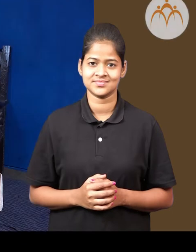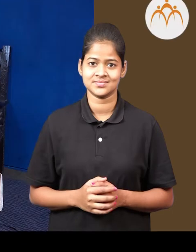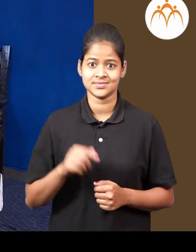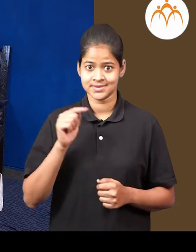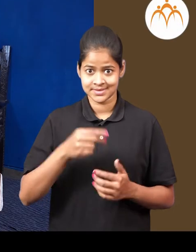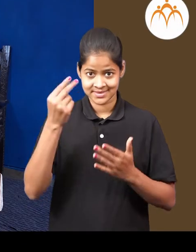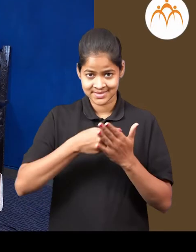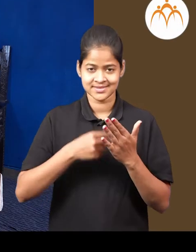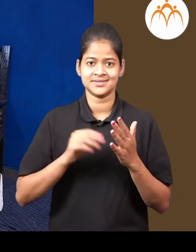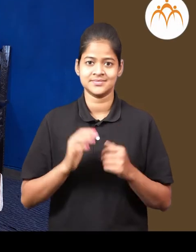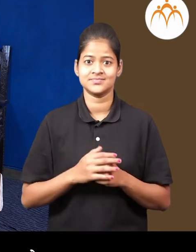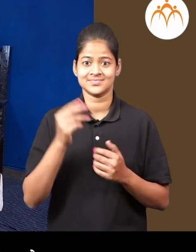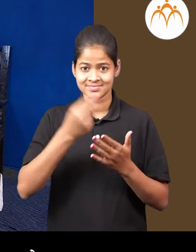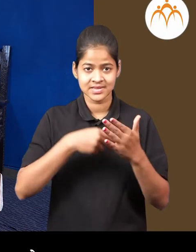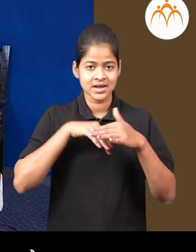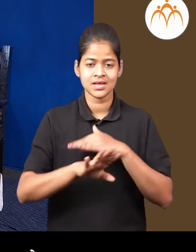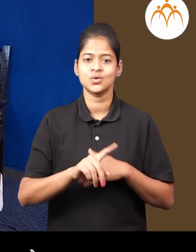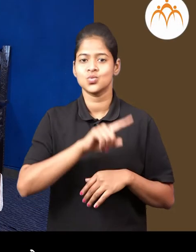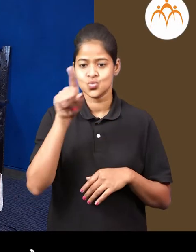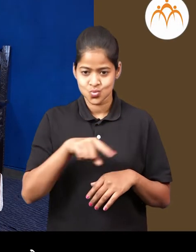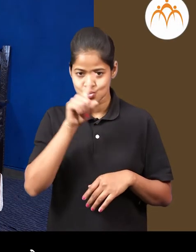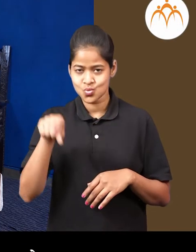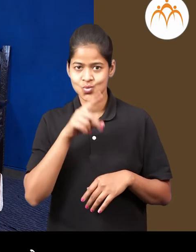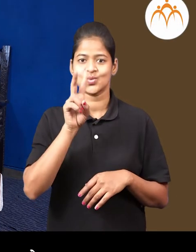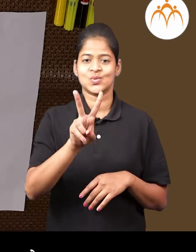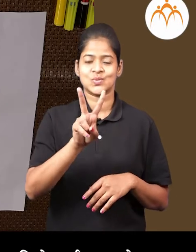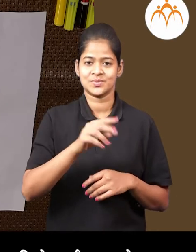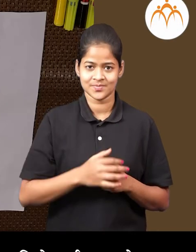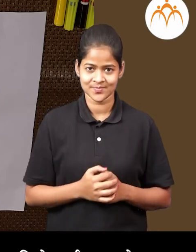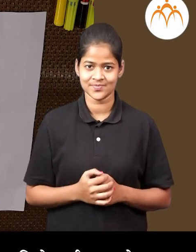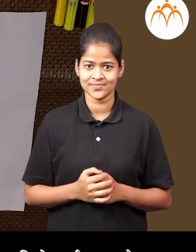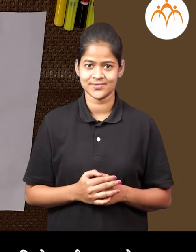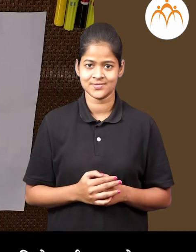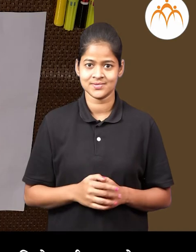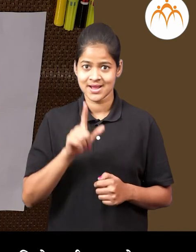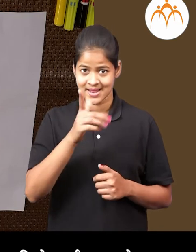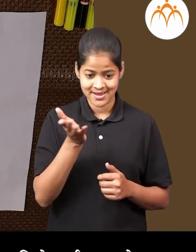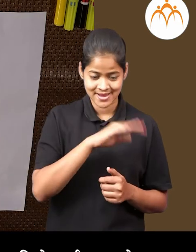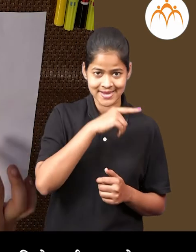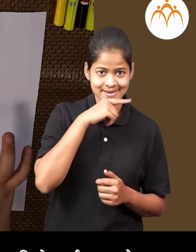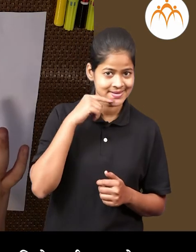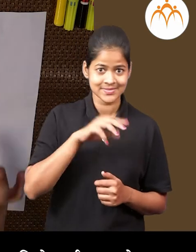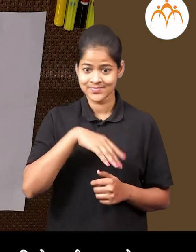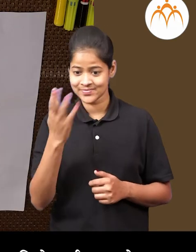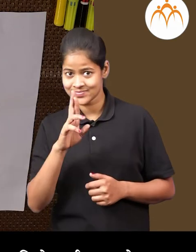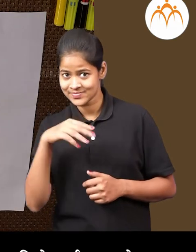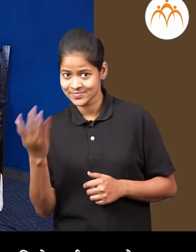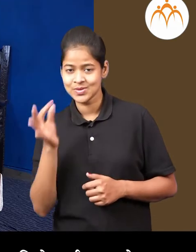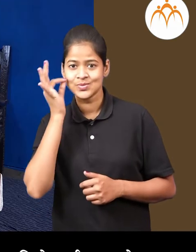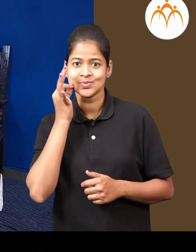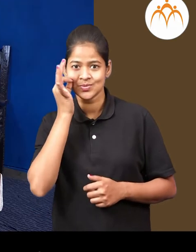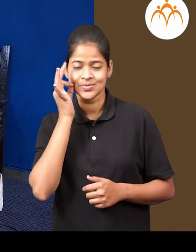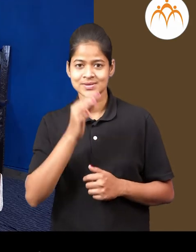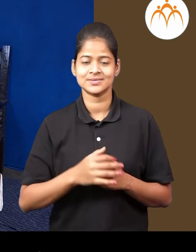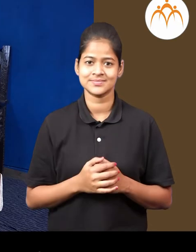ये एक चित्रा है चित्रा दोन वर्टूले कडलिया है डावया बाजूले लाल तर उजवया बाजूले नेले वर्टूले